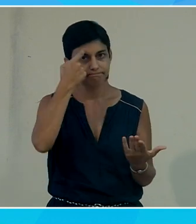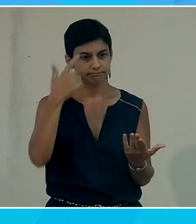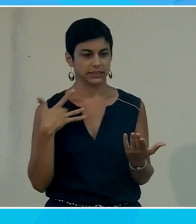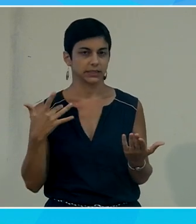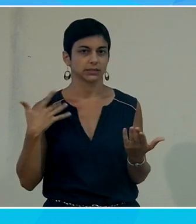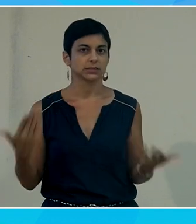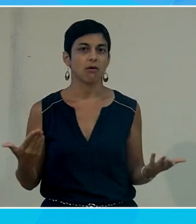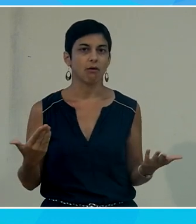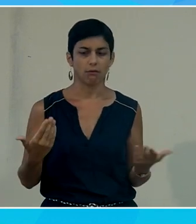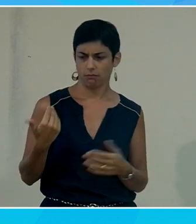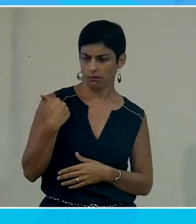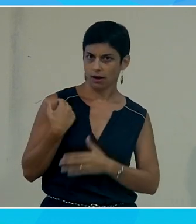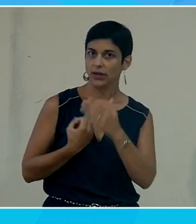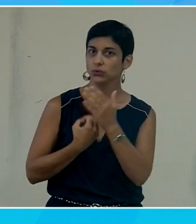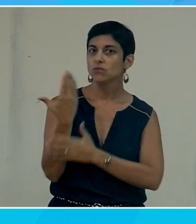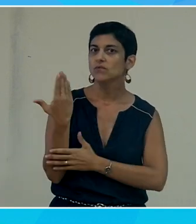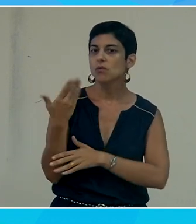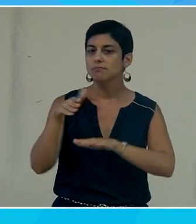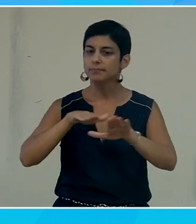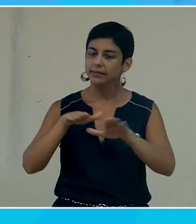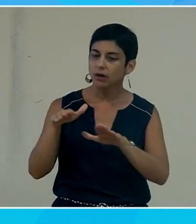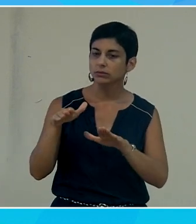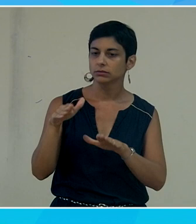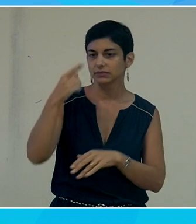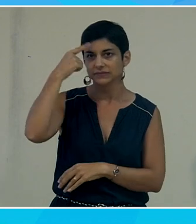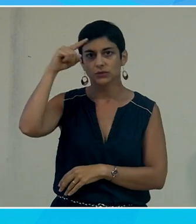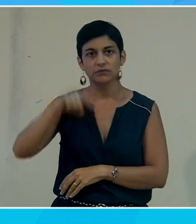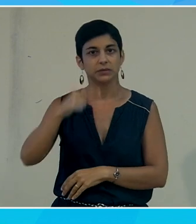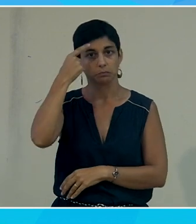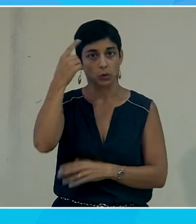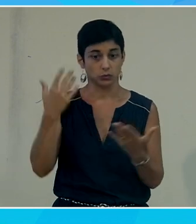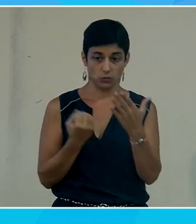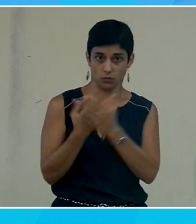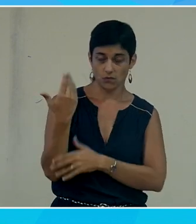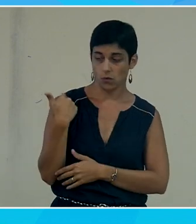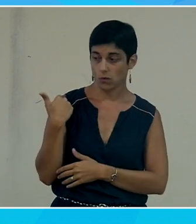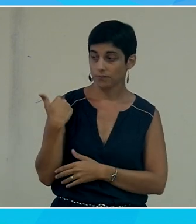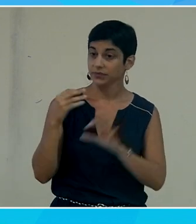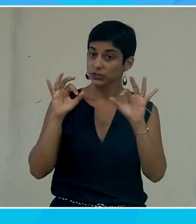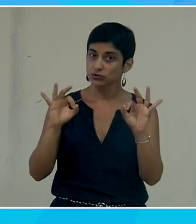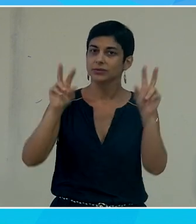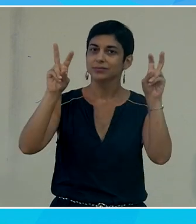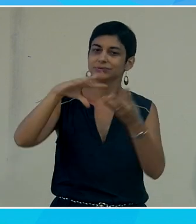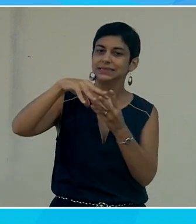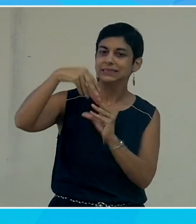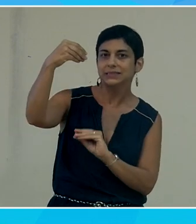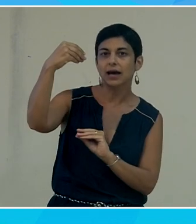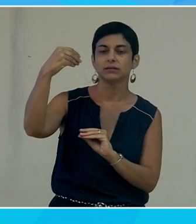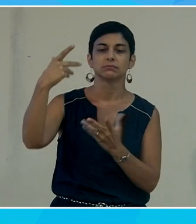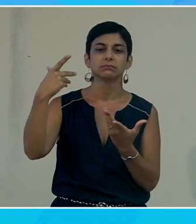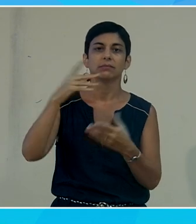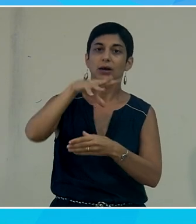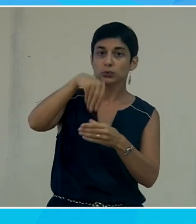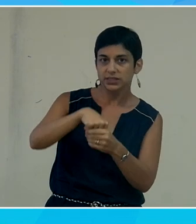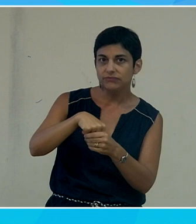puisque c'est tout récent comme façon de voir les choses donc voilà et le design inclusif c'est ce qu'on pourrait appeler